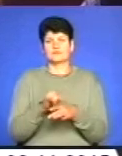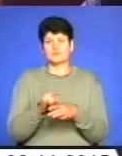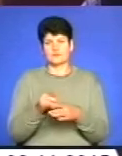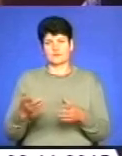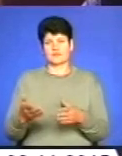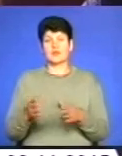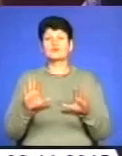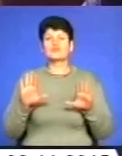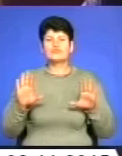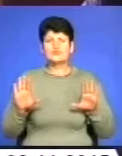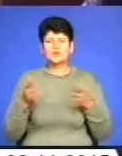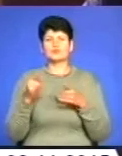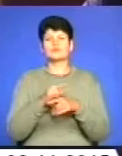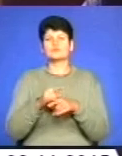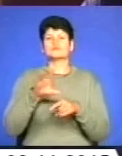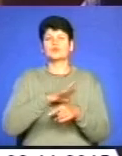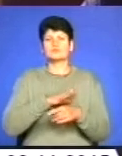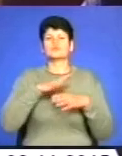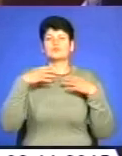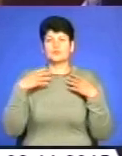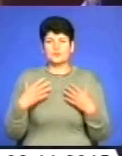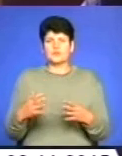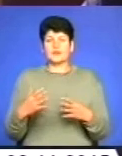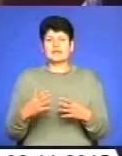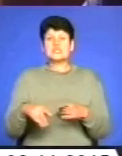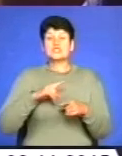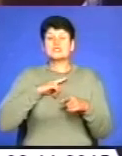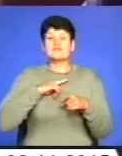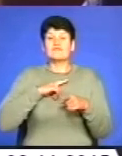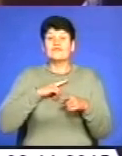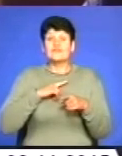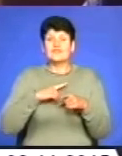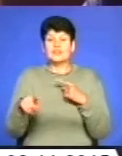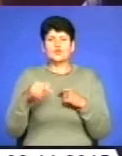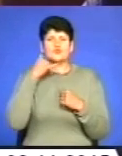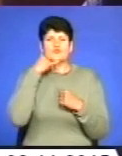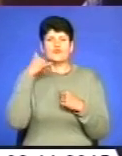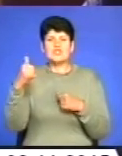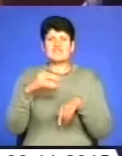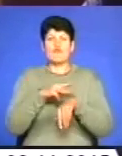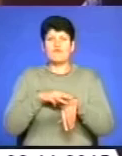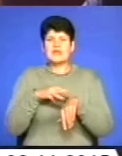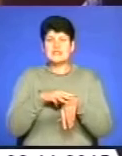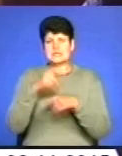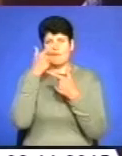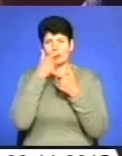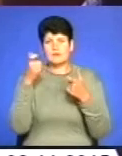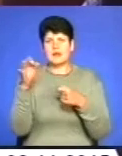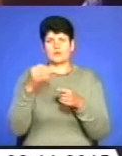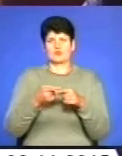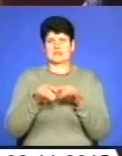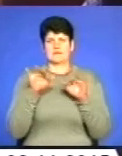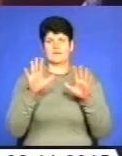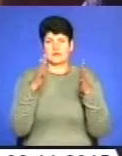все-таки стали жертвами шахраїв, то негайно, невідкладно телефонуйте в міліцію та повідомляйте про дану